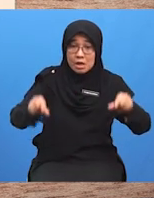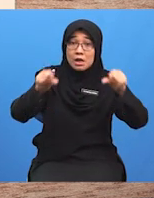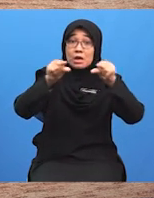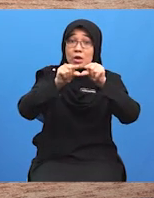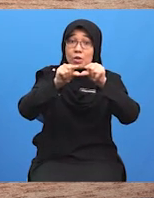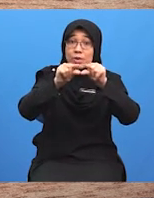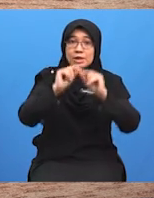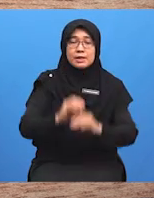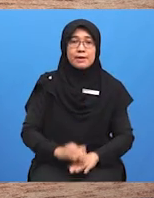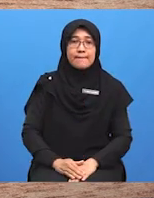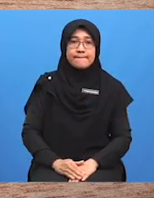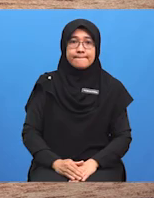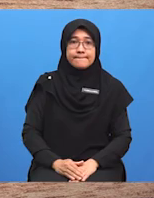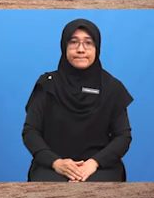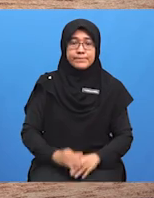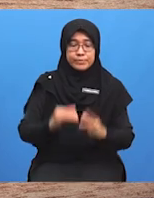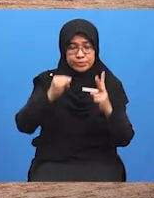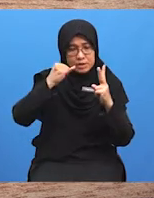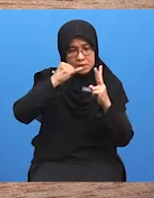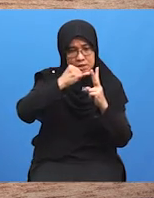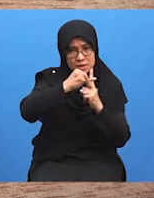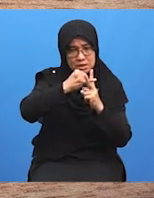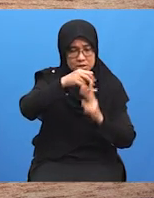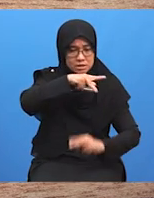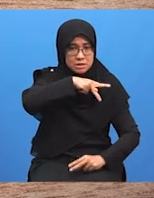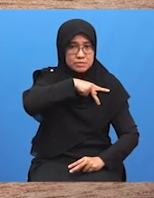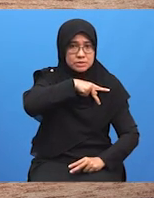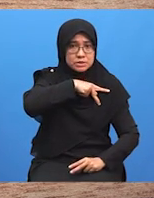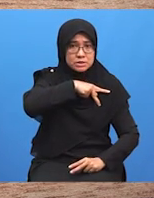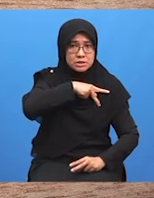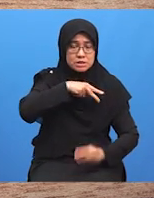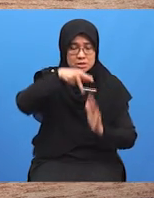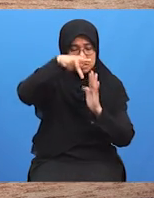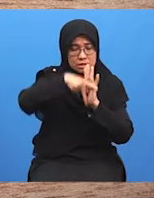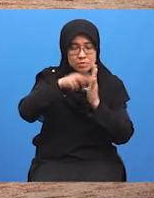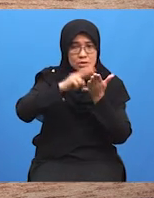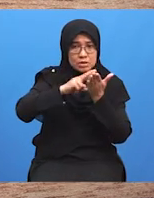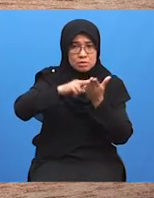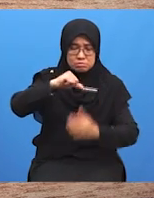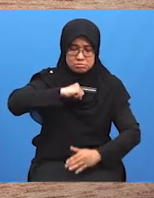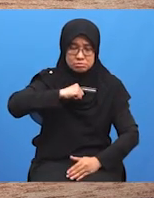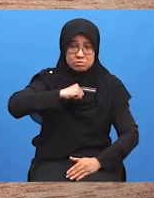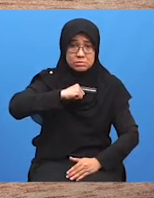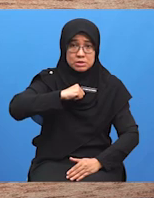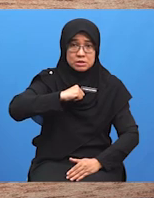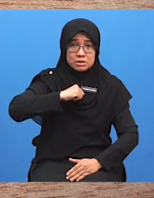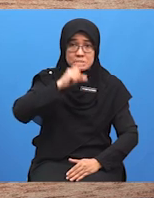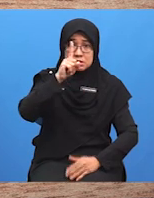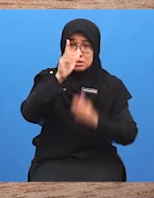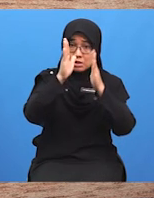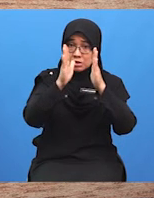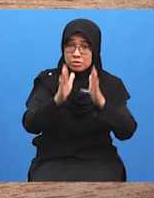Tahap intrapersonal Merujuk kepada perundingan yang berlaku dalam diri Seseorang